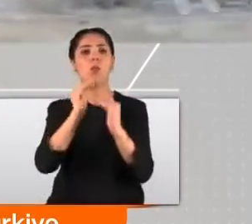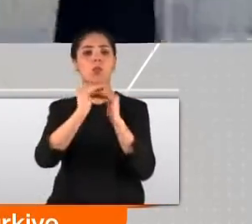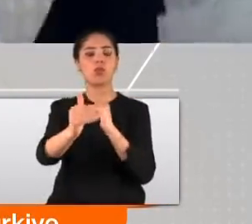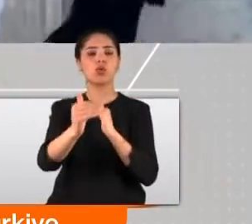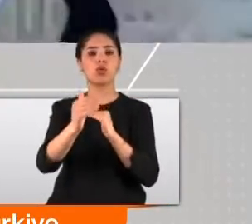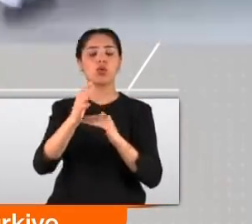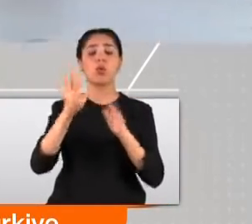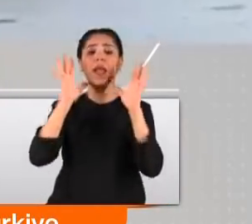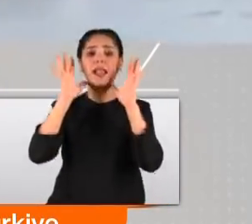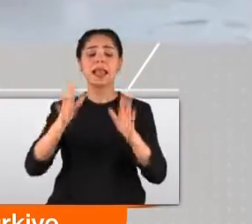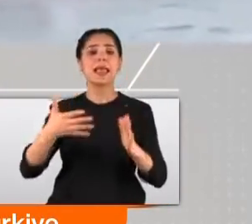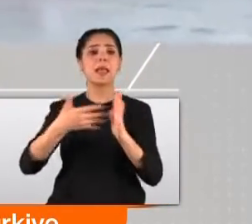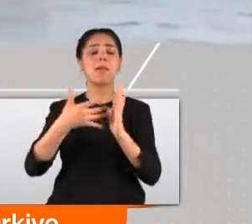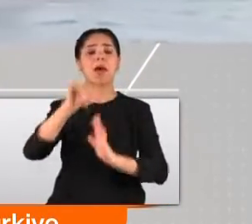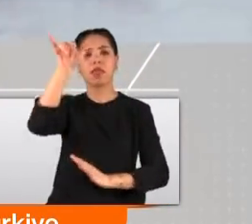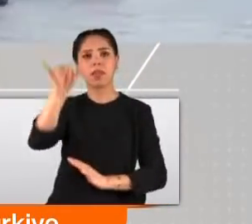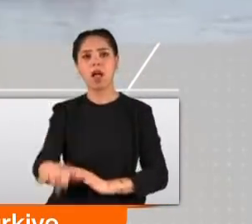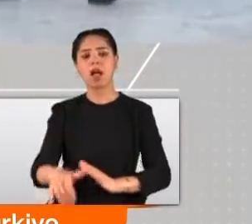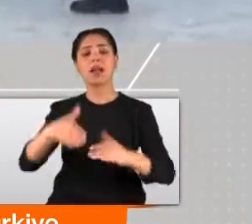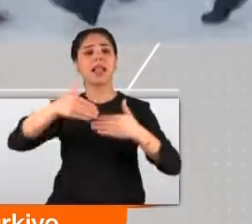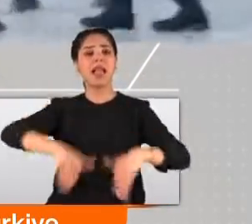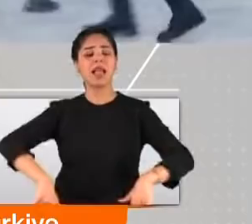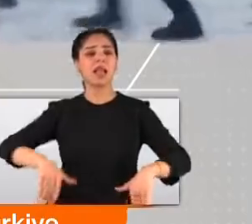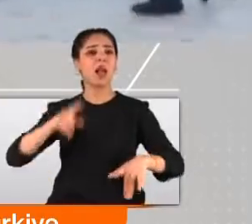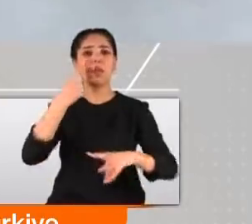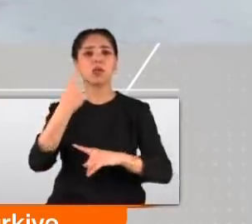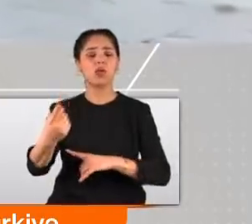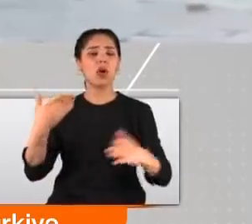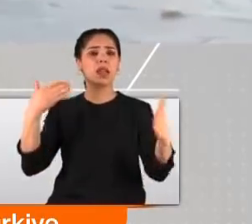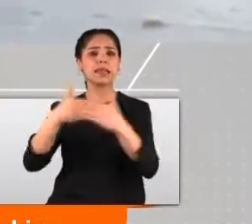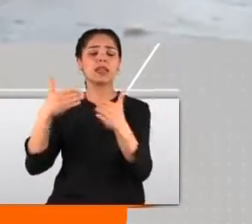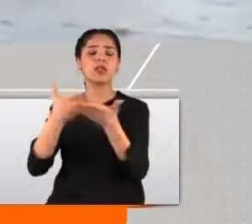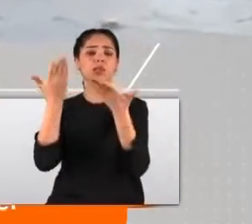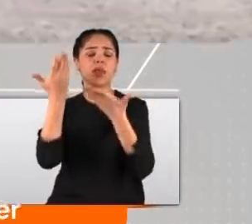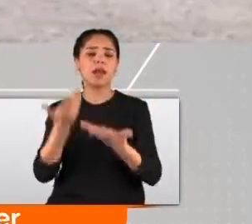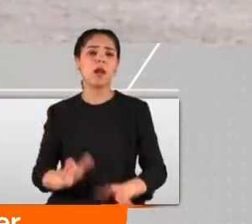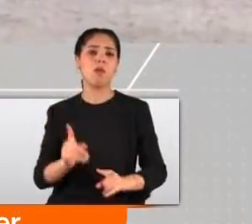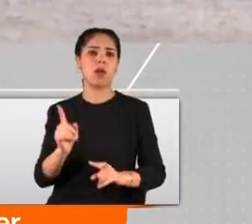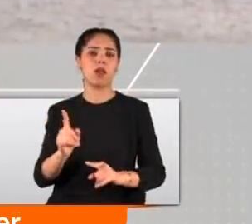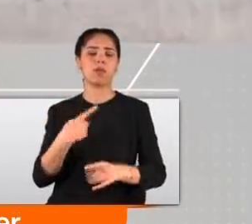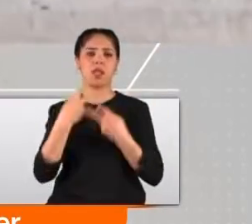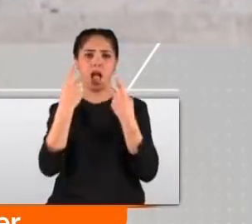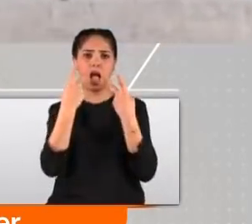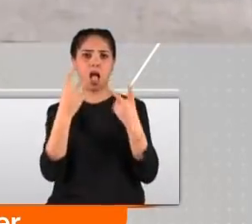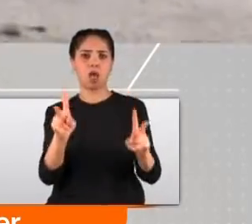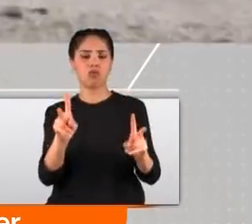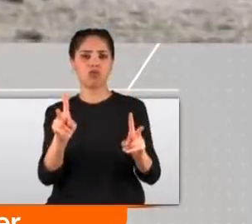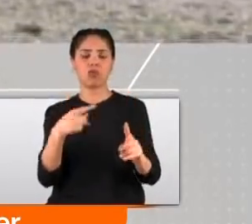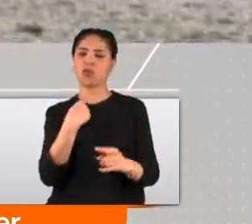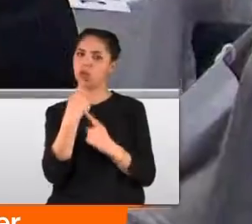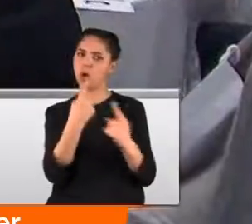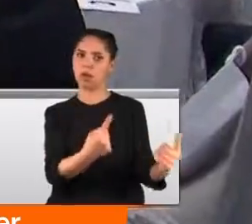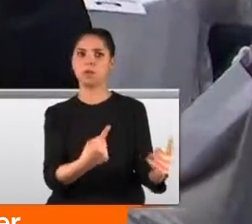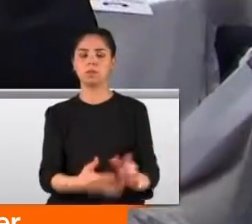ibadet hakkının engellenmesine yönelik girişimleri kabul etmediğimizi açıkça dile